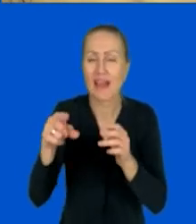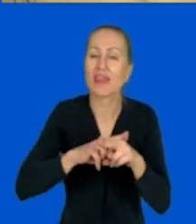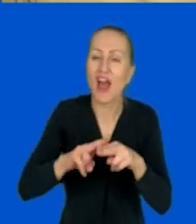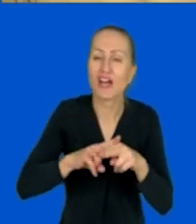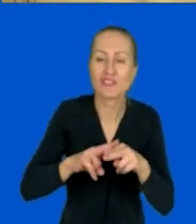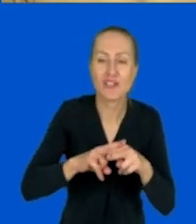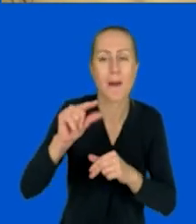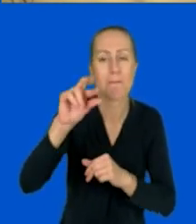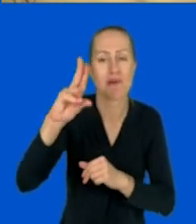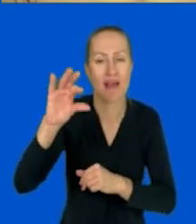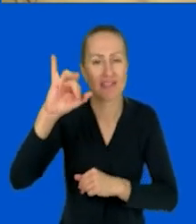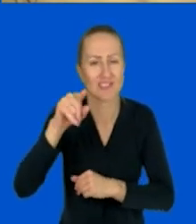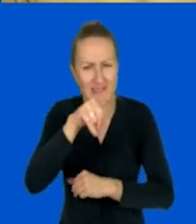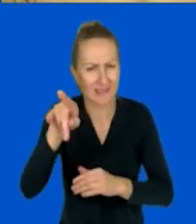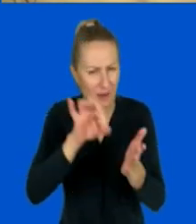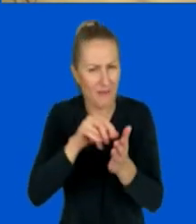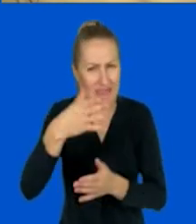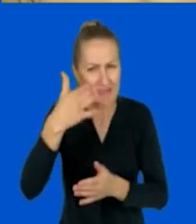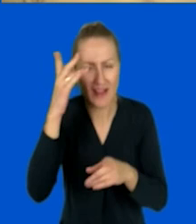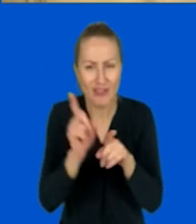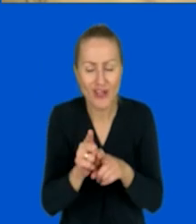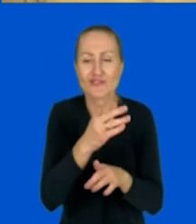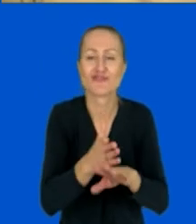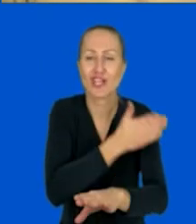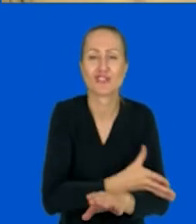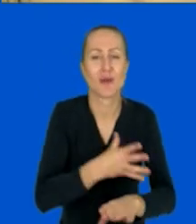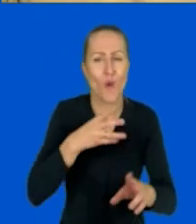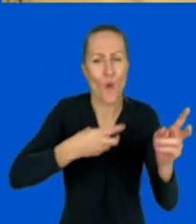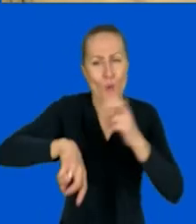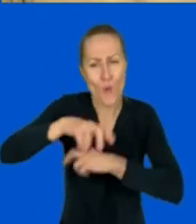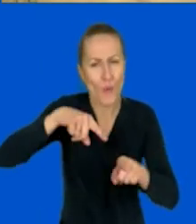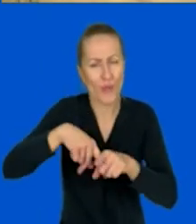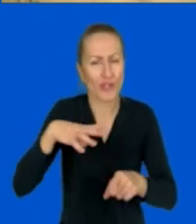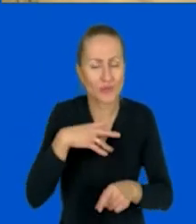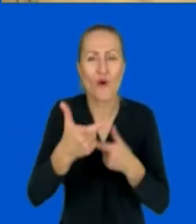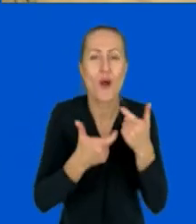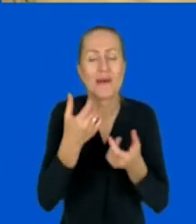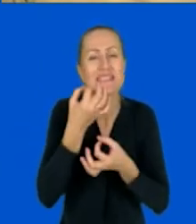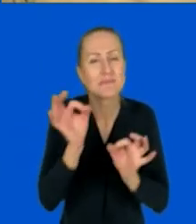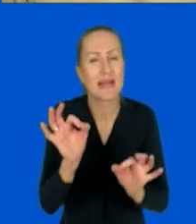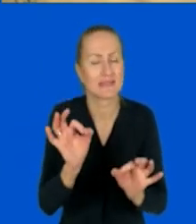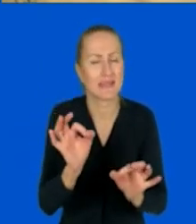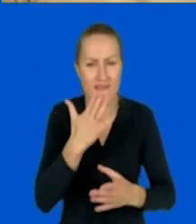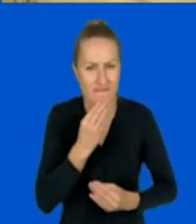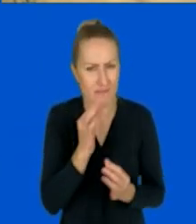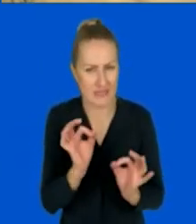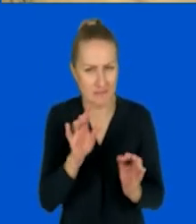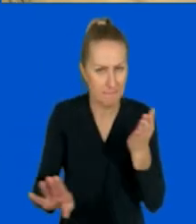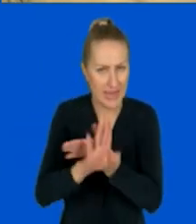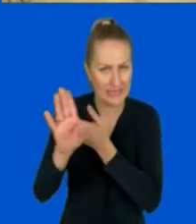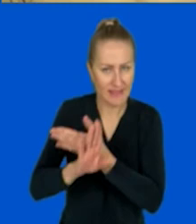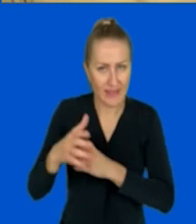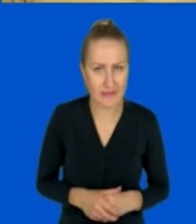prezi, które też pewnie znacie, wcześniej używane było i jest nadal do tworzenia bardzo spektakularnych prezentacji.